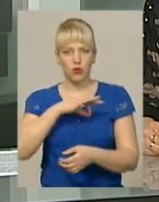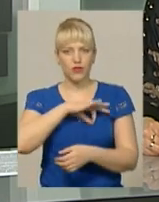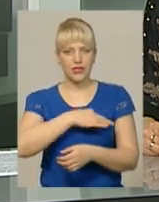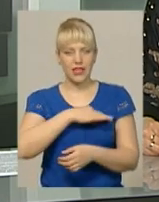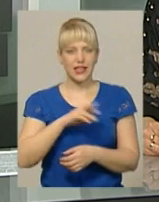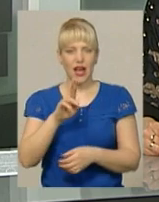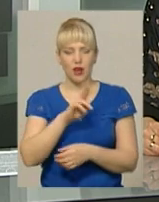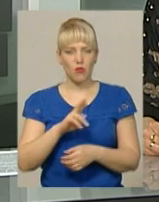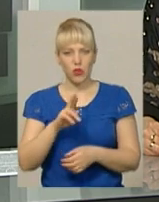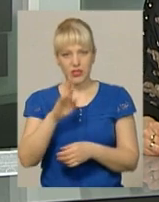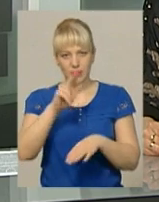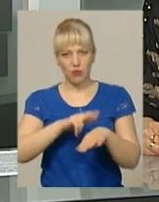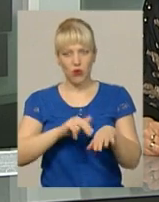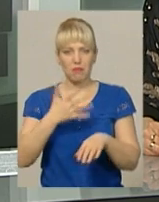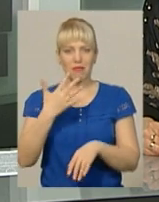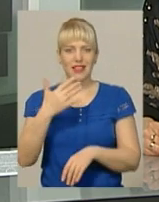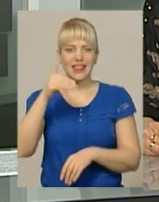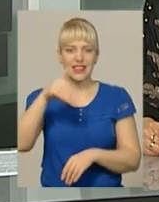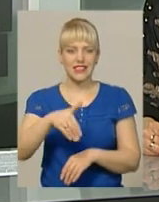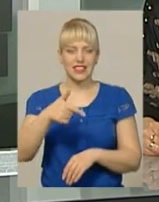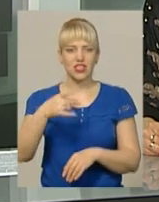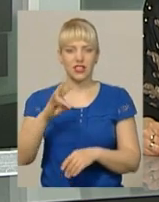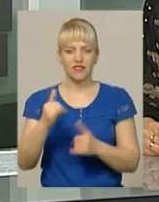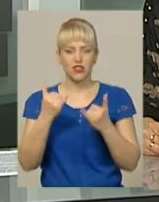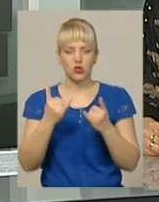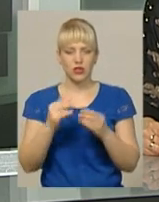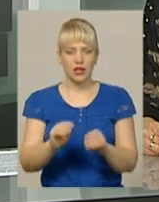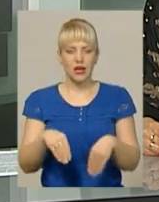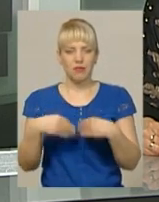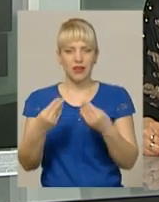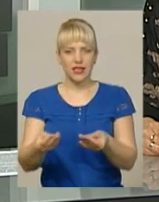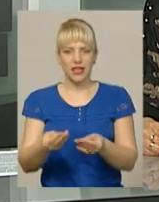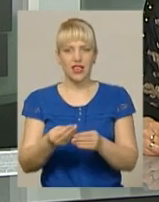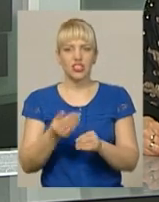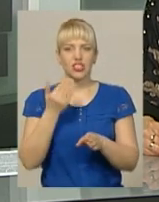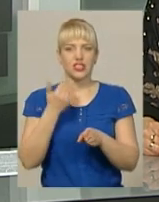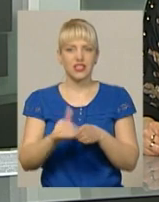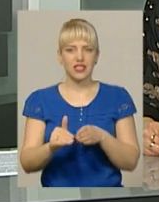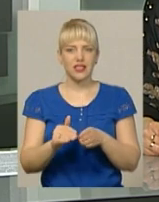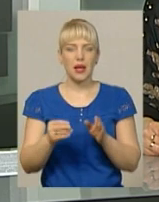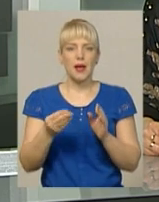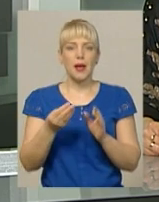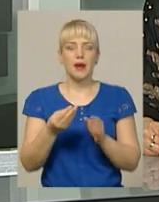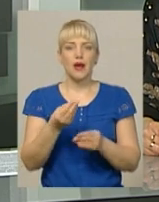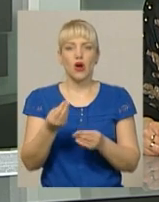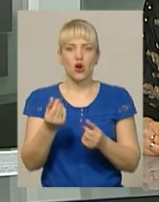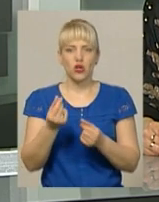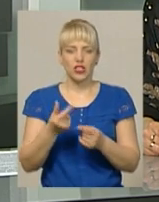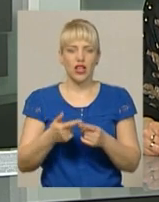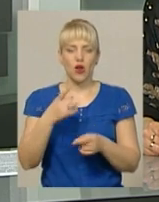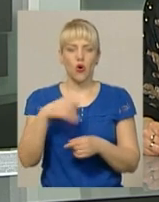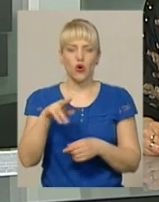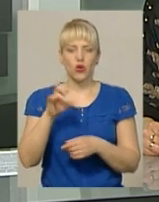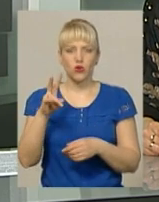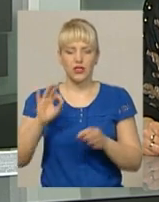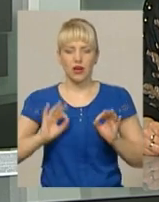поліції 5 тисяч гривень. Сьогодні під час передачі частини мічених грошей 1 тисячі гривень працівники Городоцької прокуратури спільно з